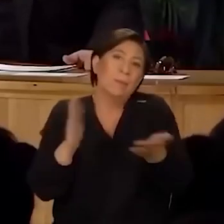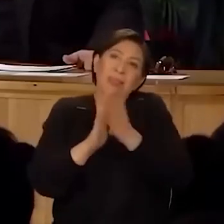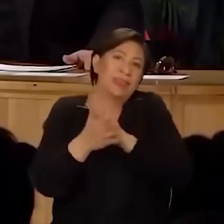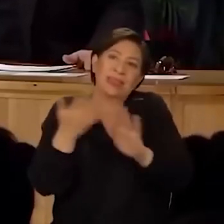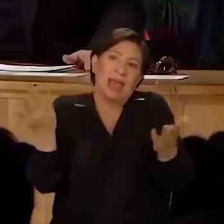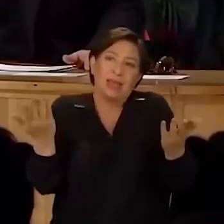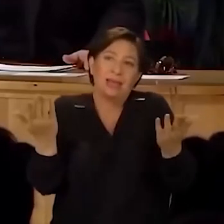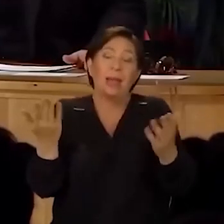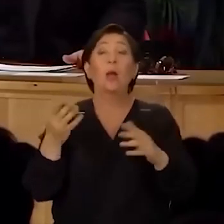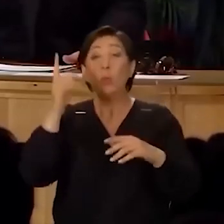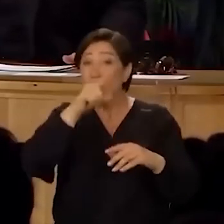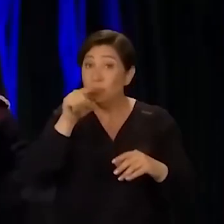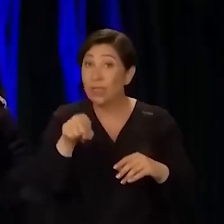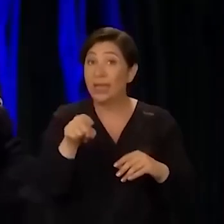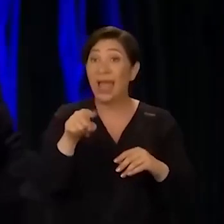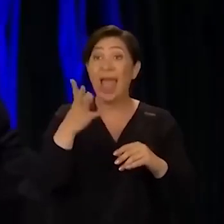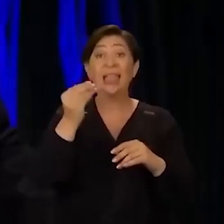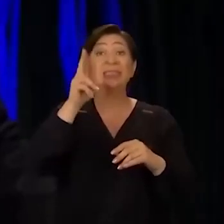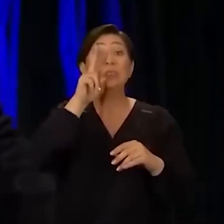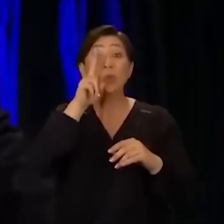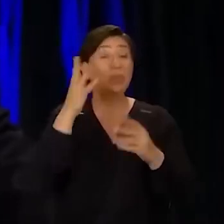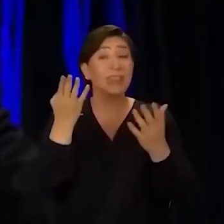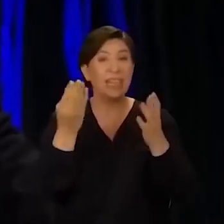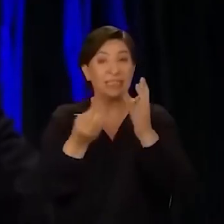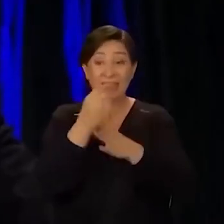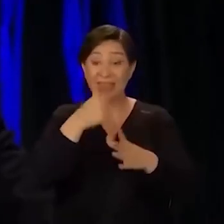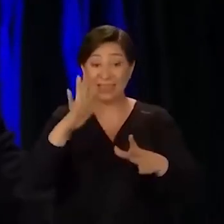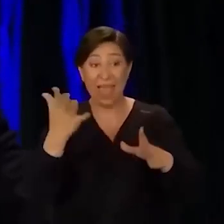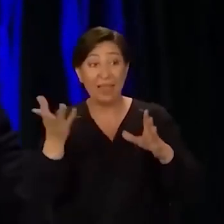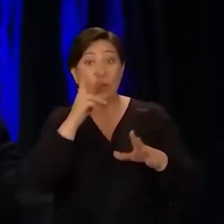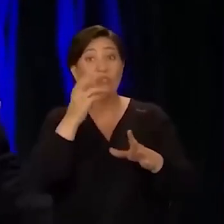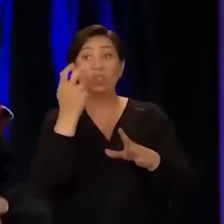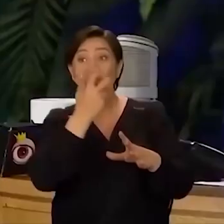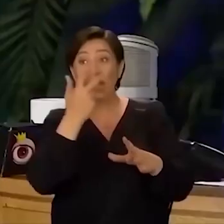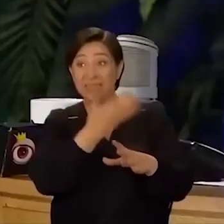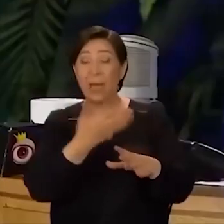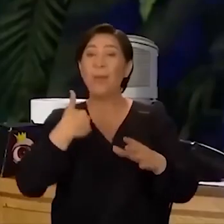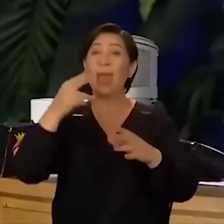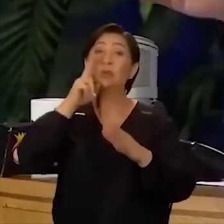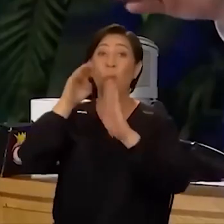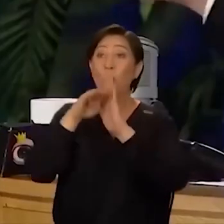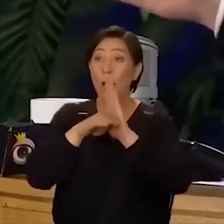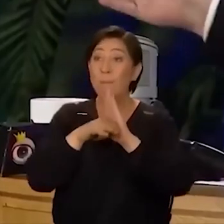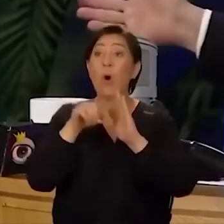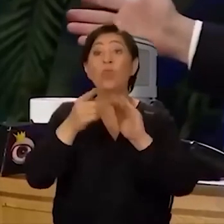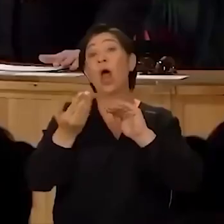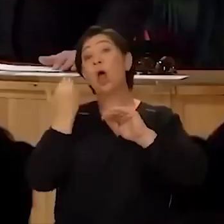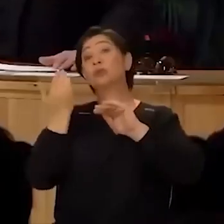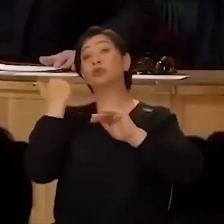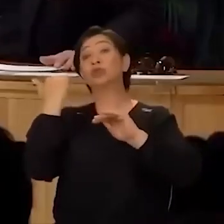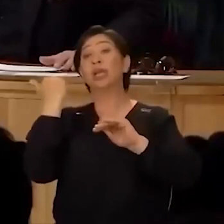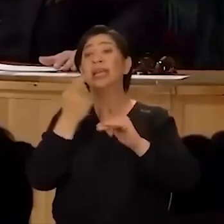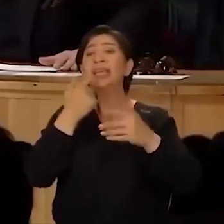biter. Yani dolayısıyla en son ürünü, yani Deniz'in en son şarkısı, benim en son programım, ondan önce